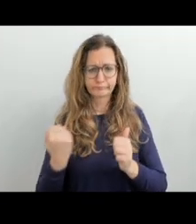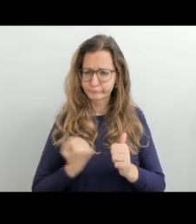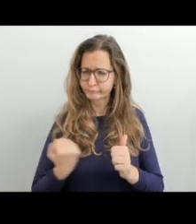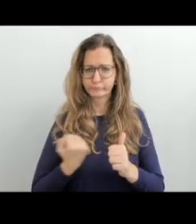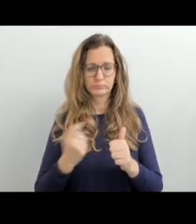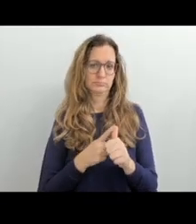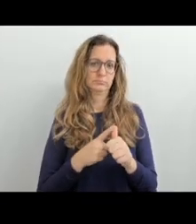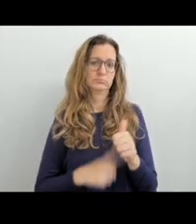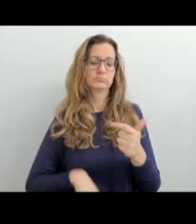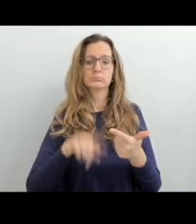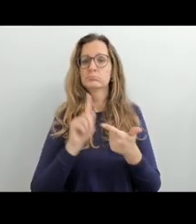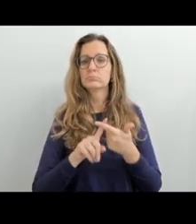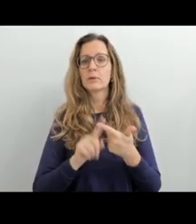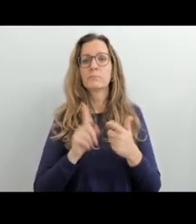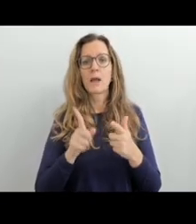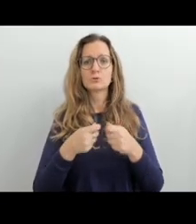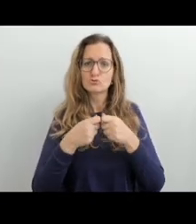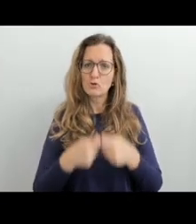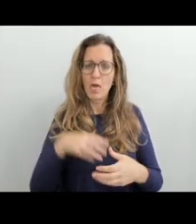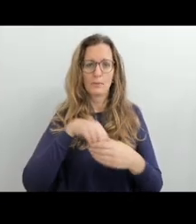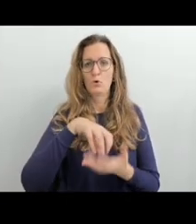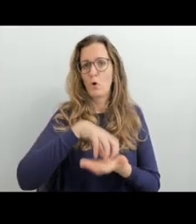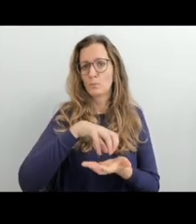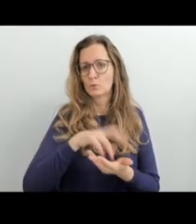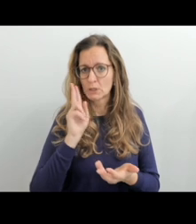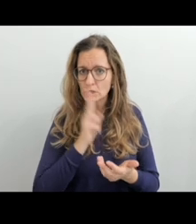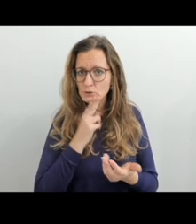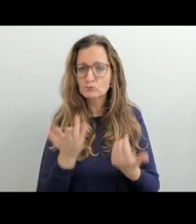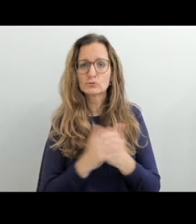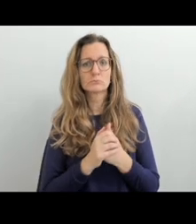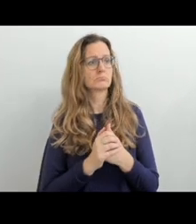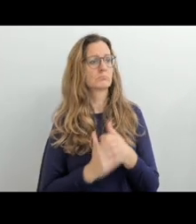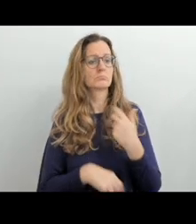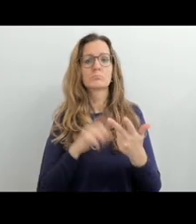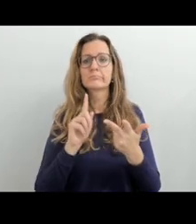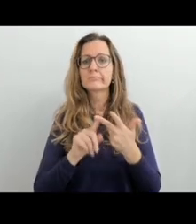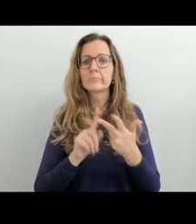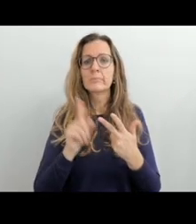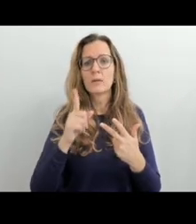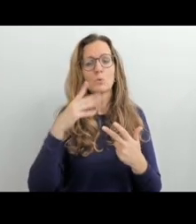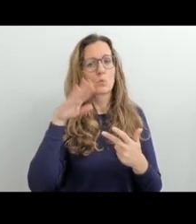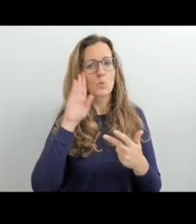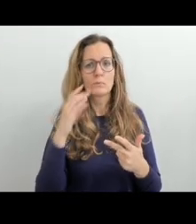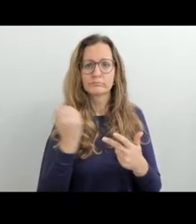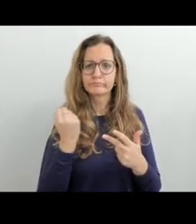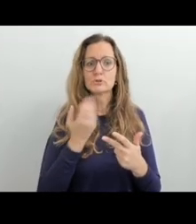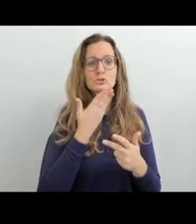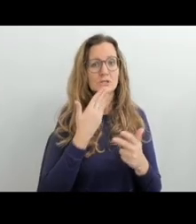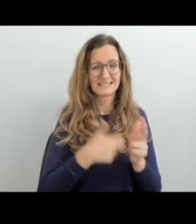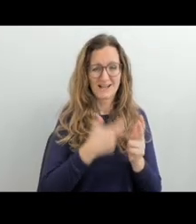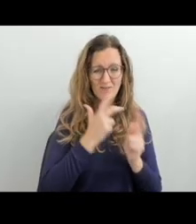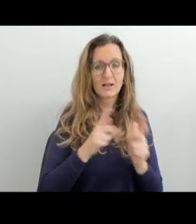učitel má splňovat, jaké podmínky má splňovat. Například by měl perfektně ovládat český znakový jazyk, měl by to být člen komunity